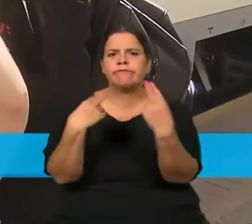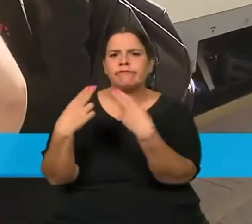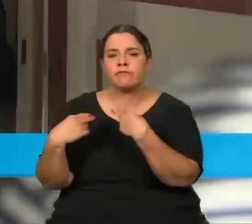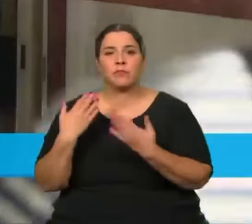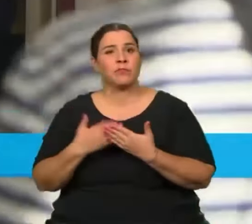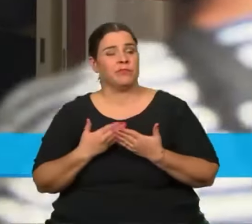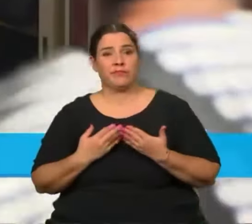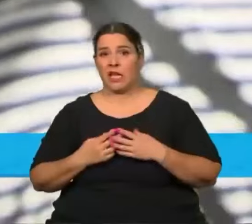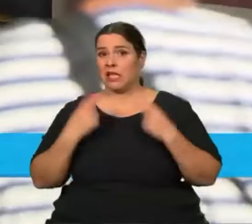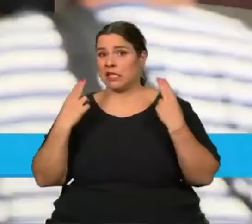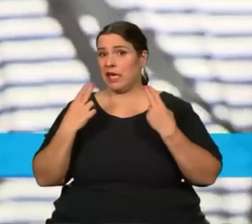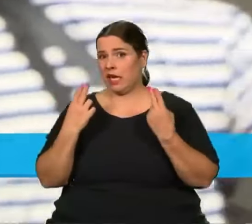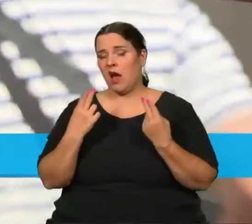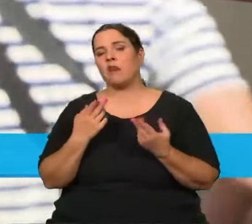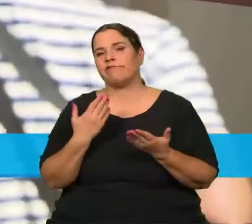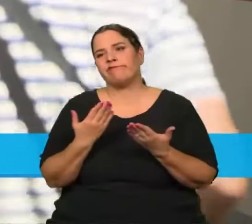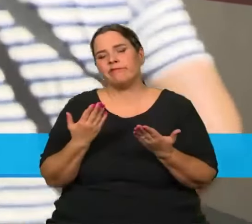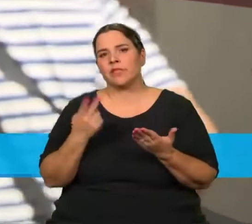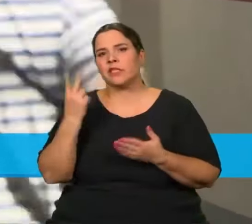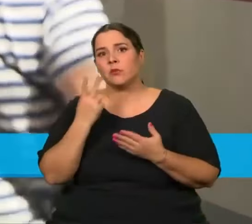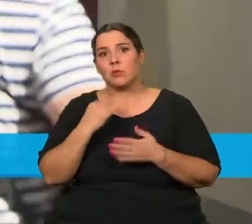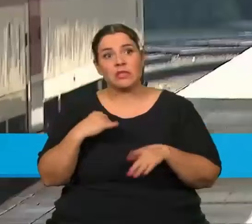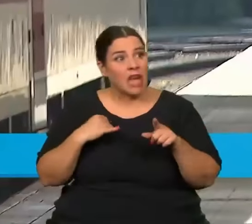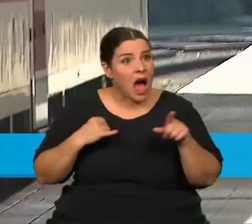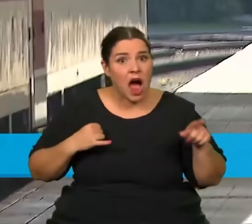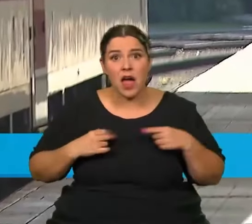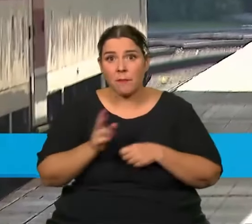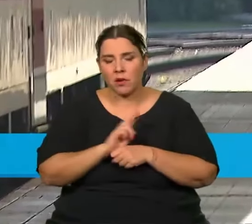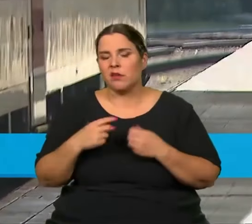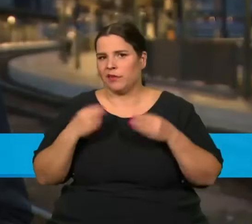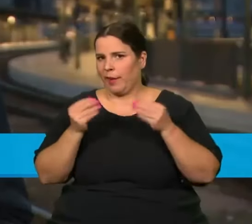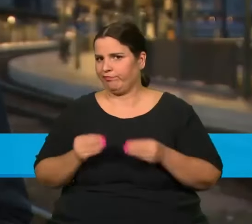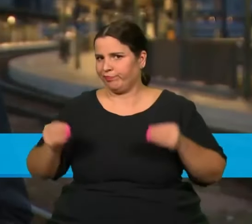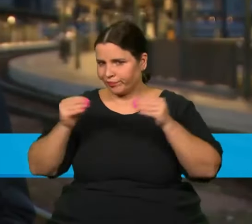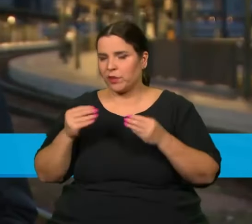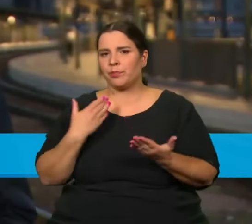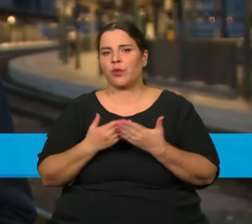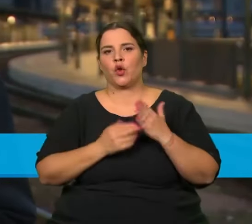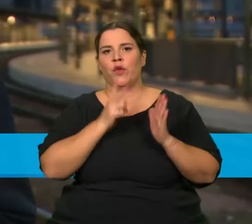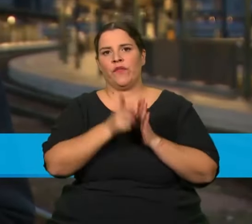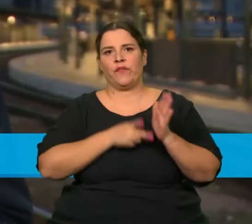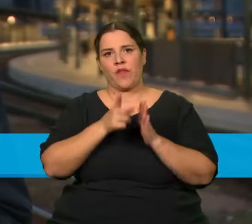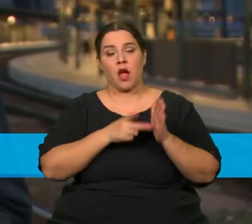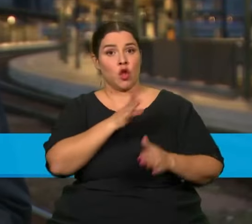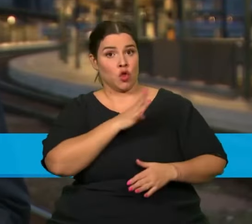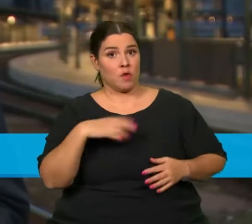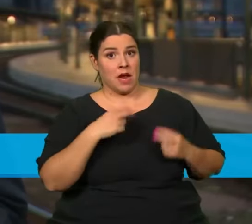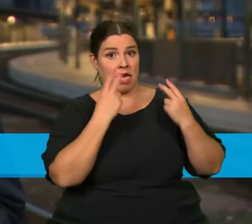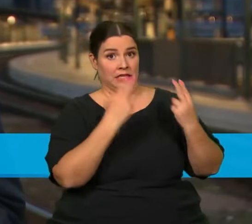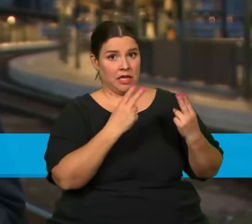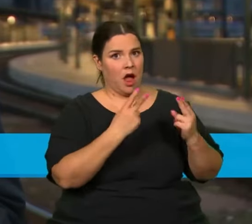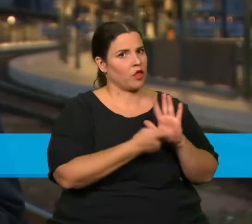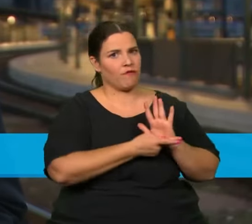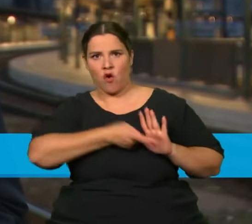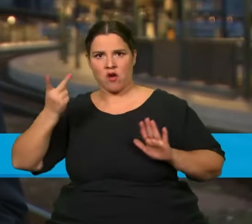ceně právě u dopravců, kteří tu cenu určují podle zájmu. Na některých spojejích byla podle nich proti té běžné ceně až